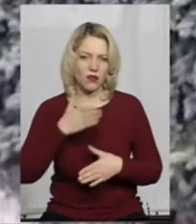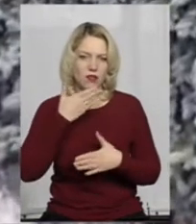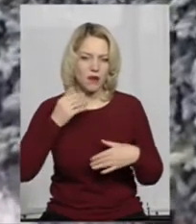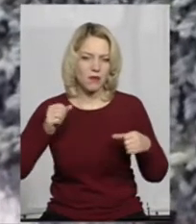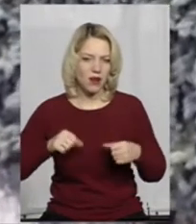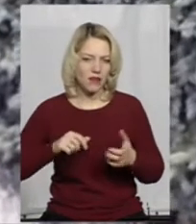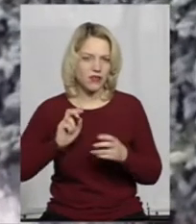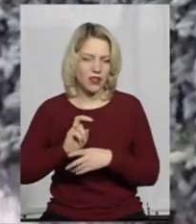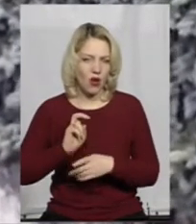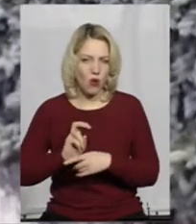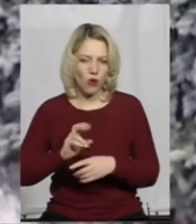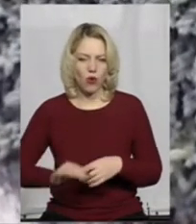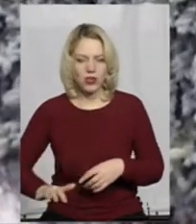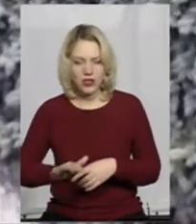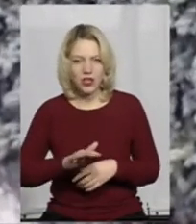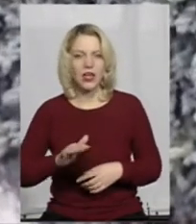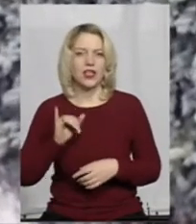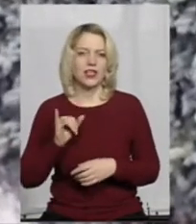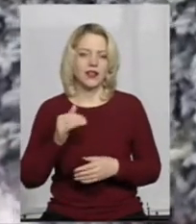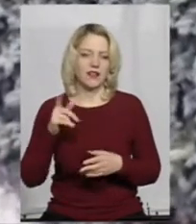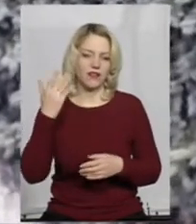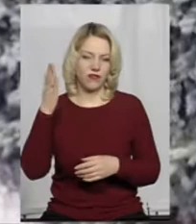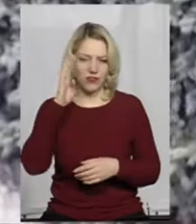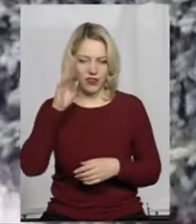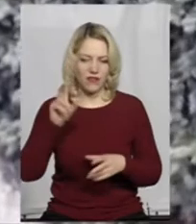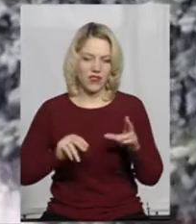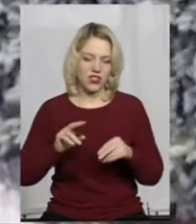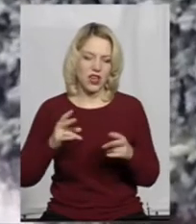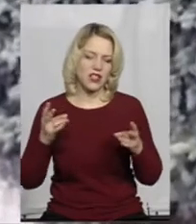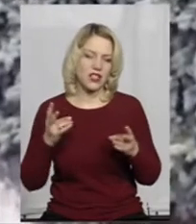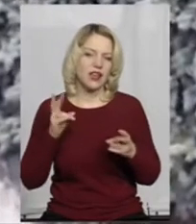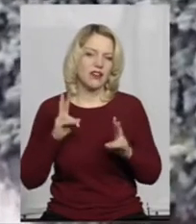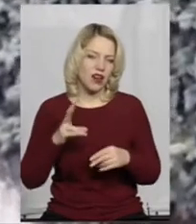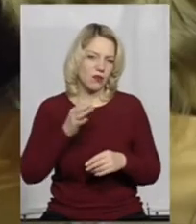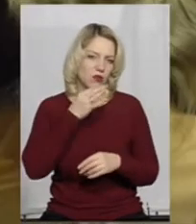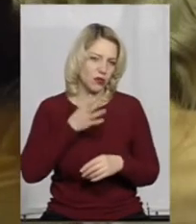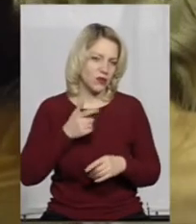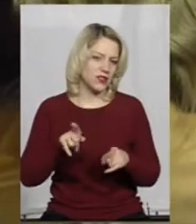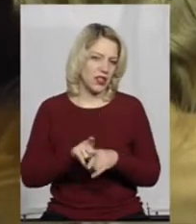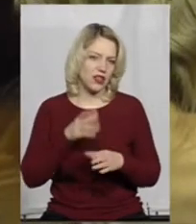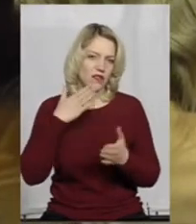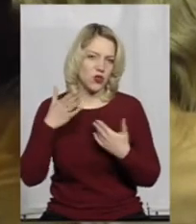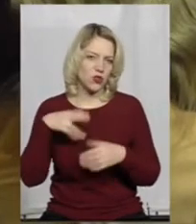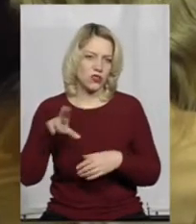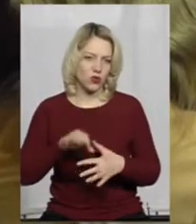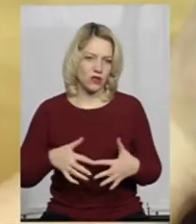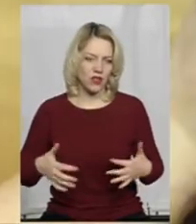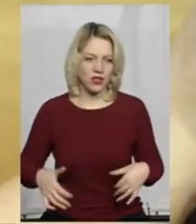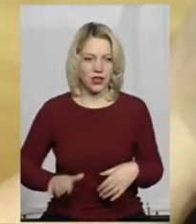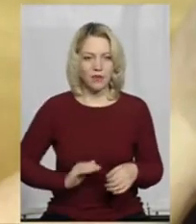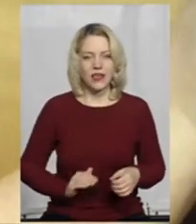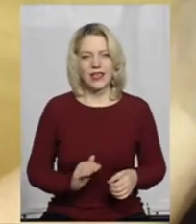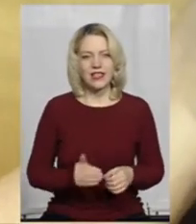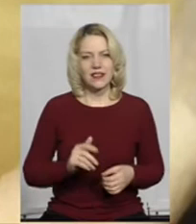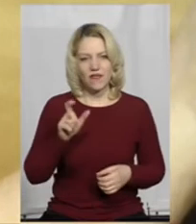заходити, що він вважає за потрібне відноситися до тварин так, як йому подобається. Із фермеру Миколою Речковським з приводу